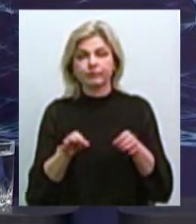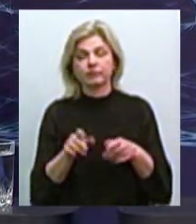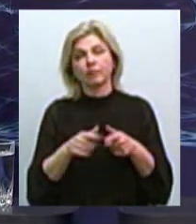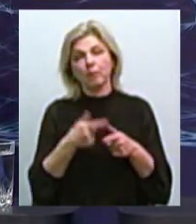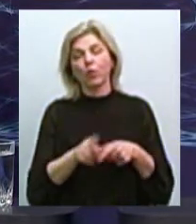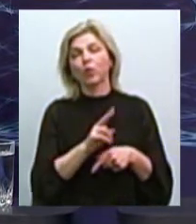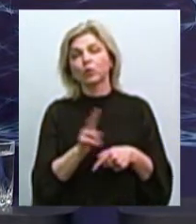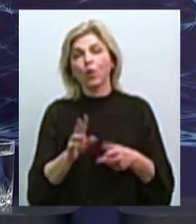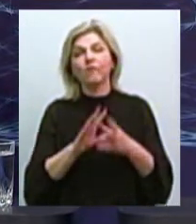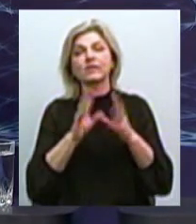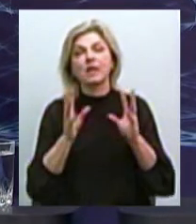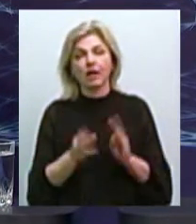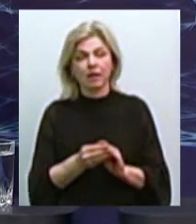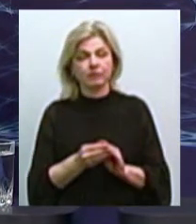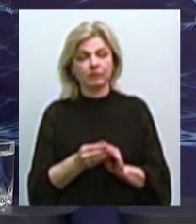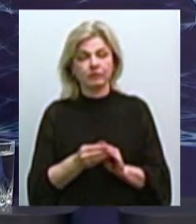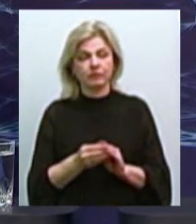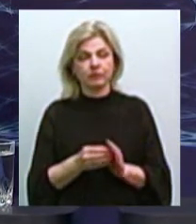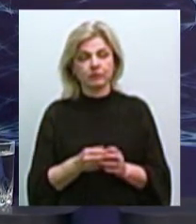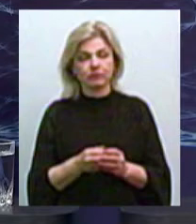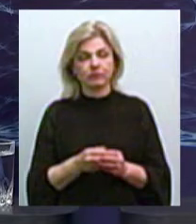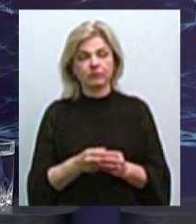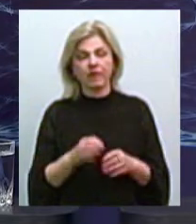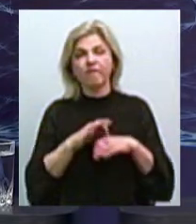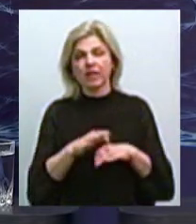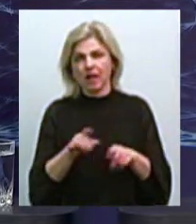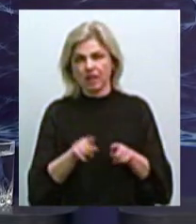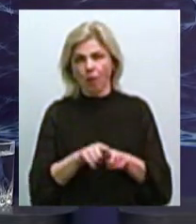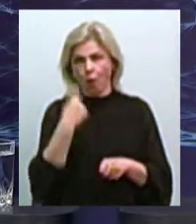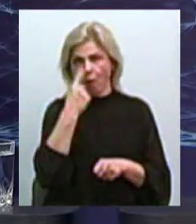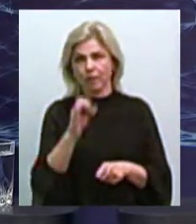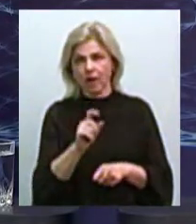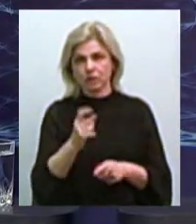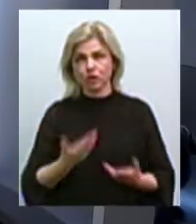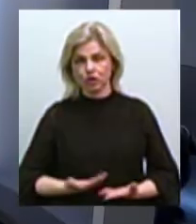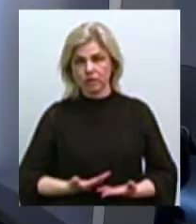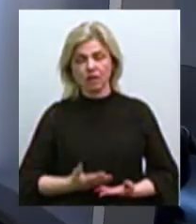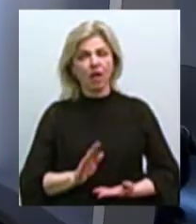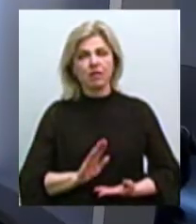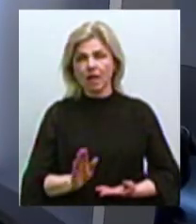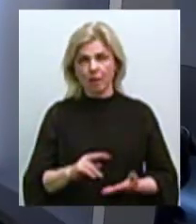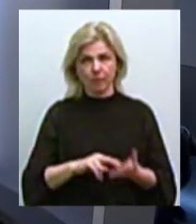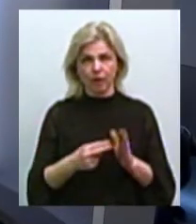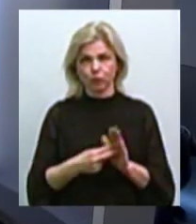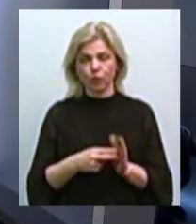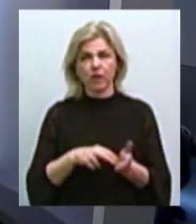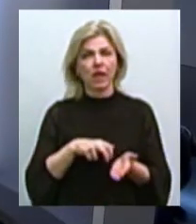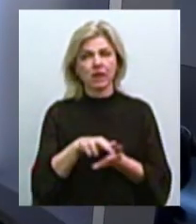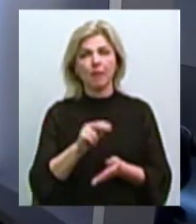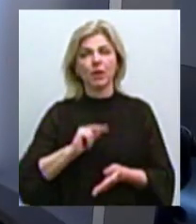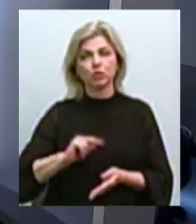взагалі веде такий образ життя, який не планує не піти працювати,